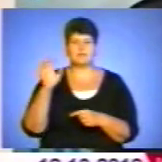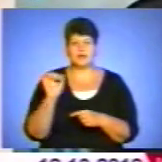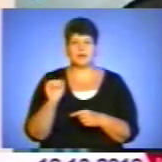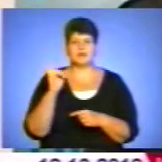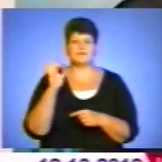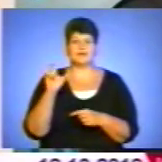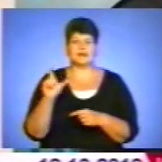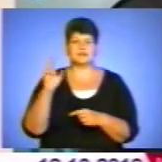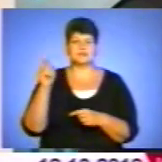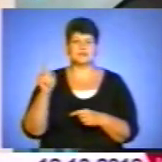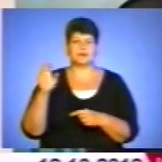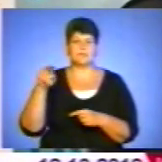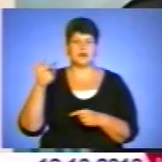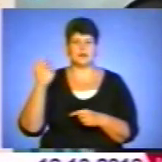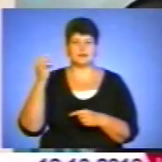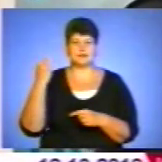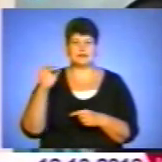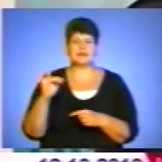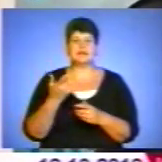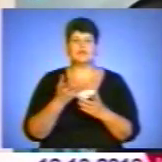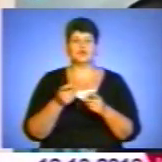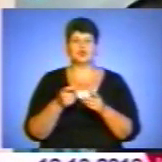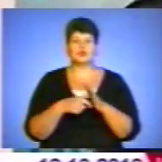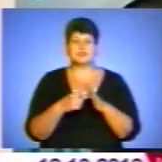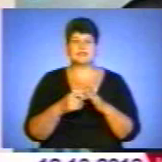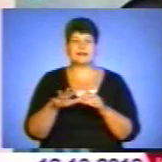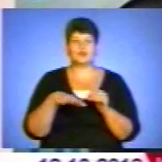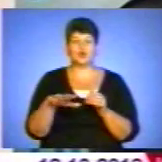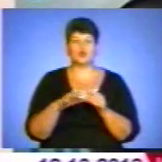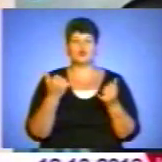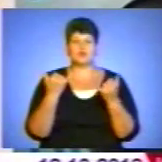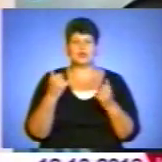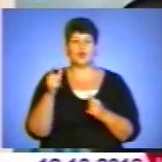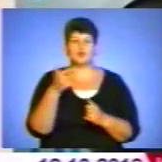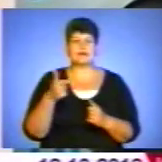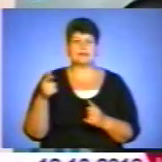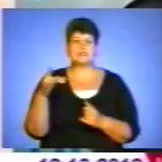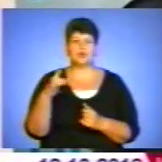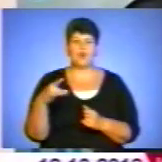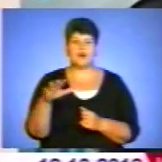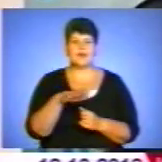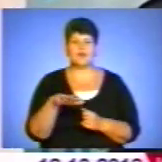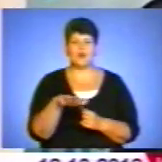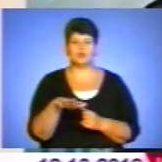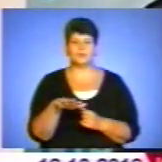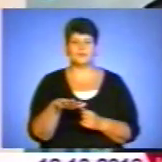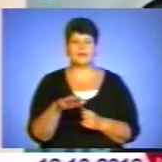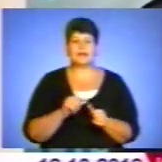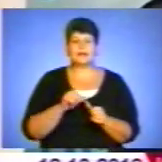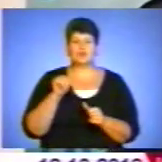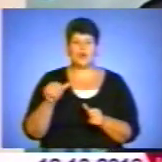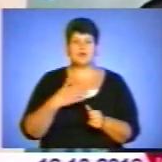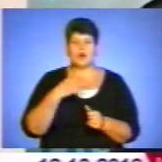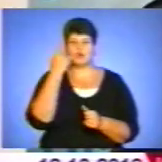які переважно досліджували територію сучасного Гусятинського району. Крім того, я особисто